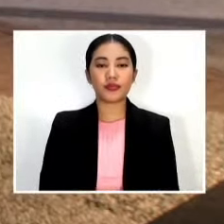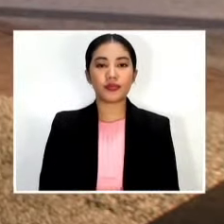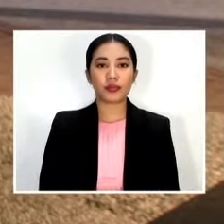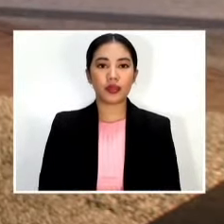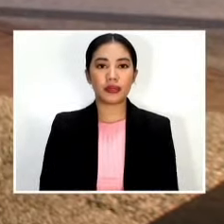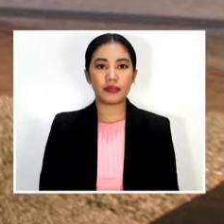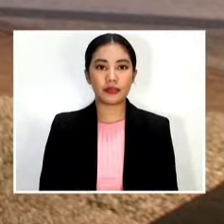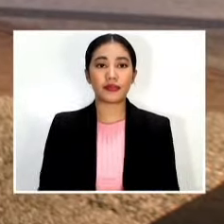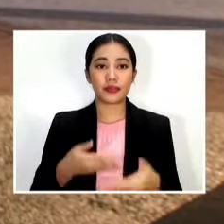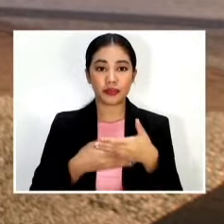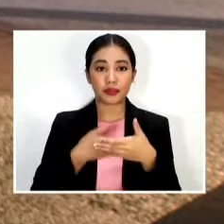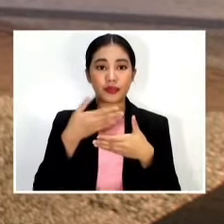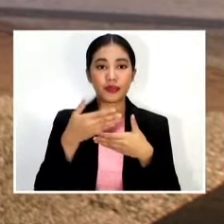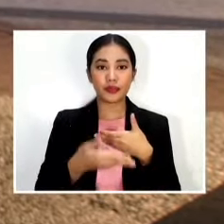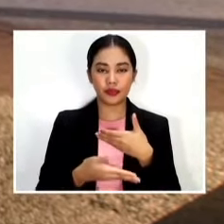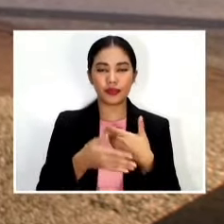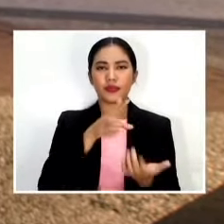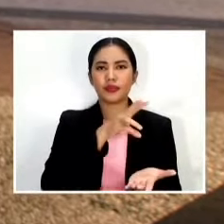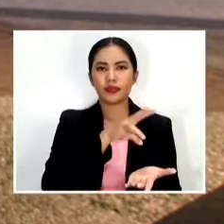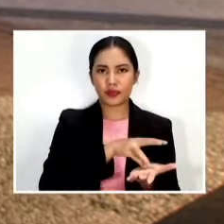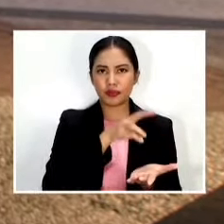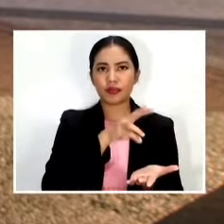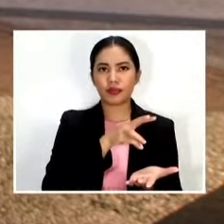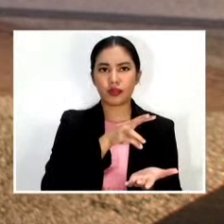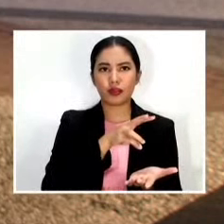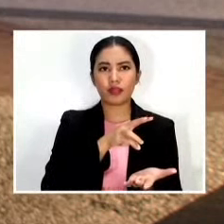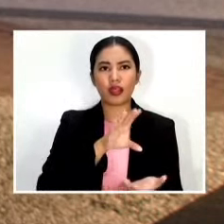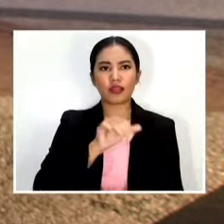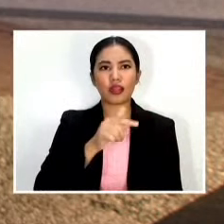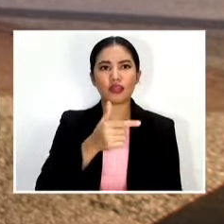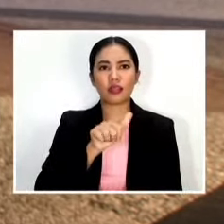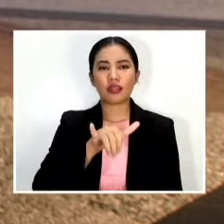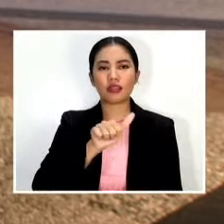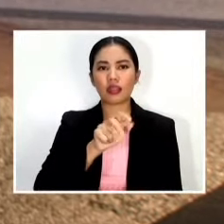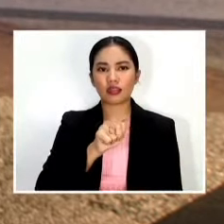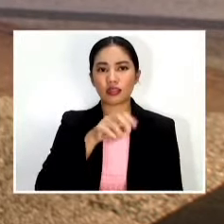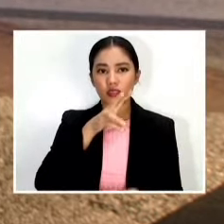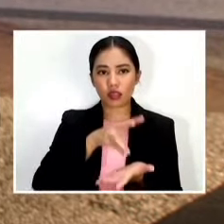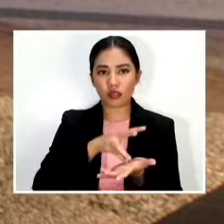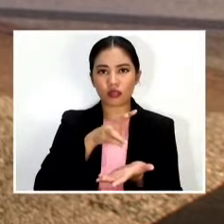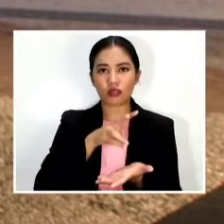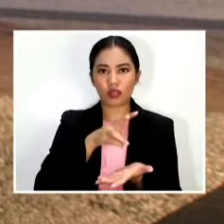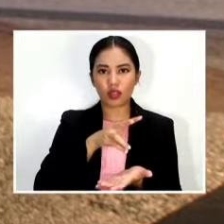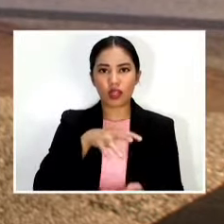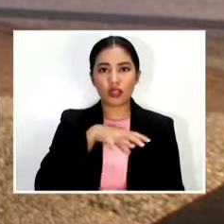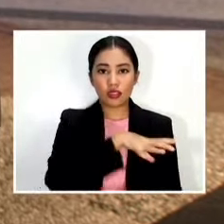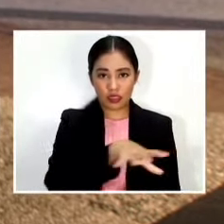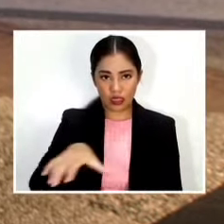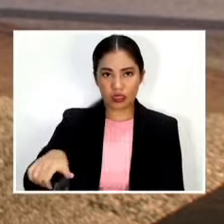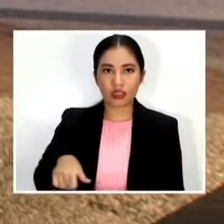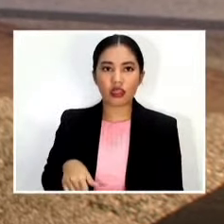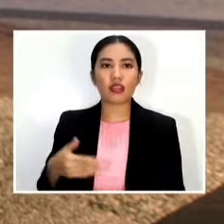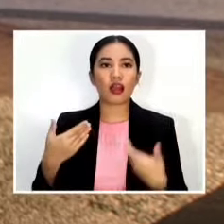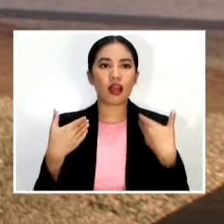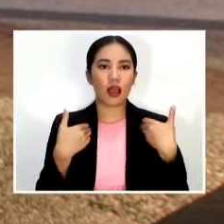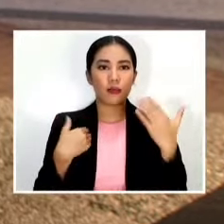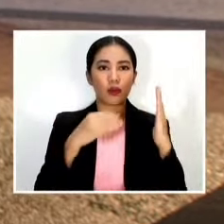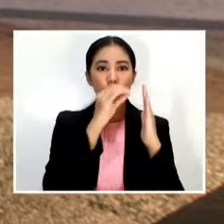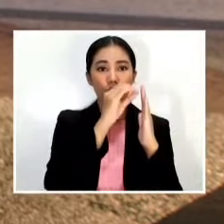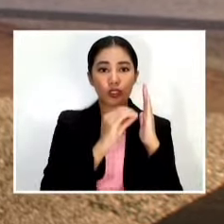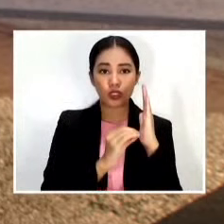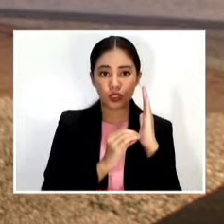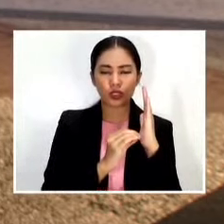Tinilunsad sa bayan ng Lalo Kagaya ng isang bagong ordinansa na inaasahang makatutulong sa pagtugon sa COVID-19